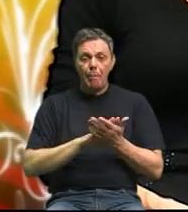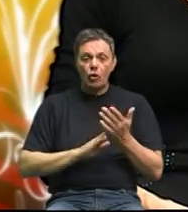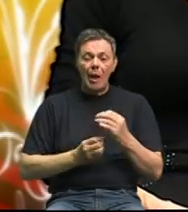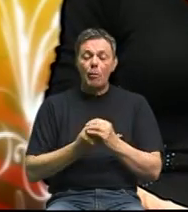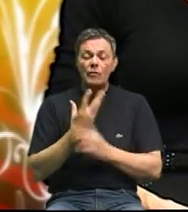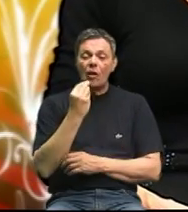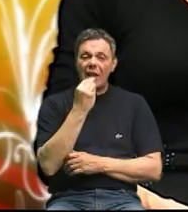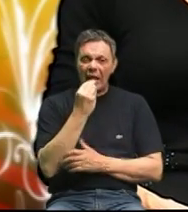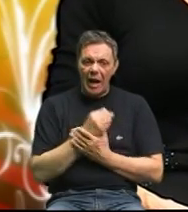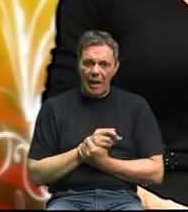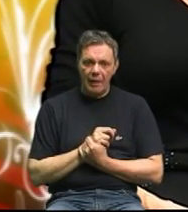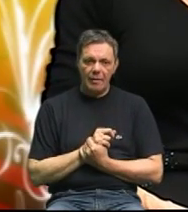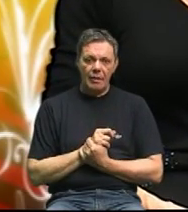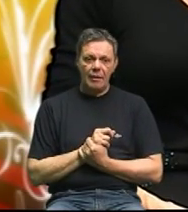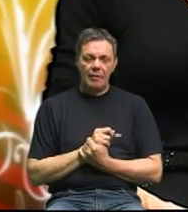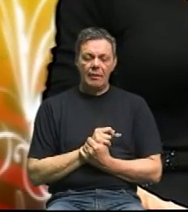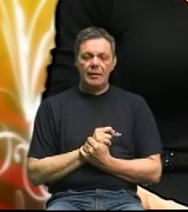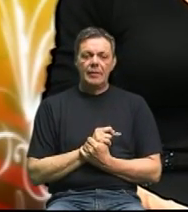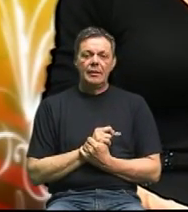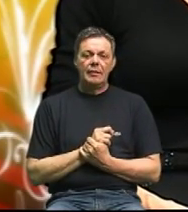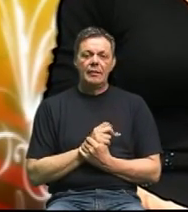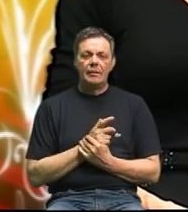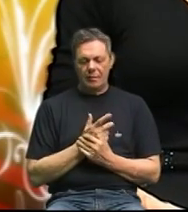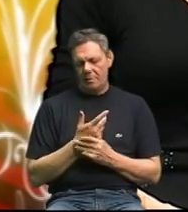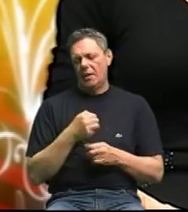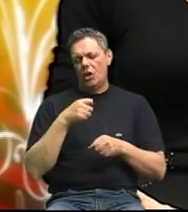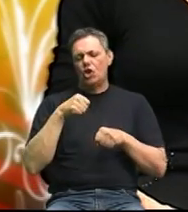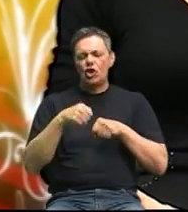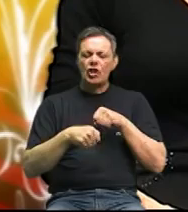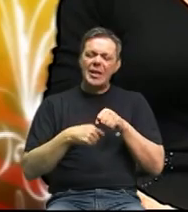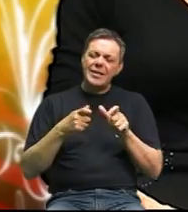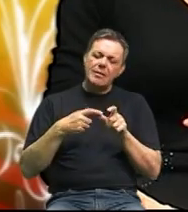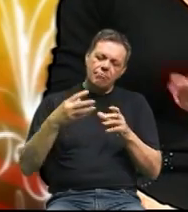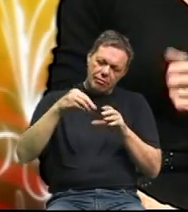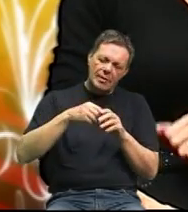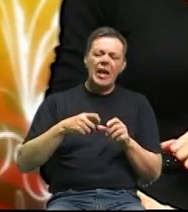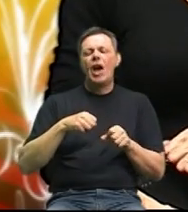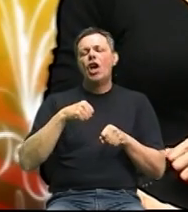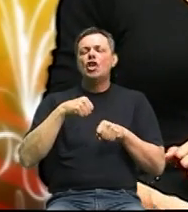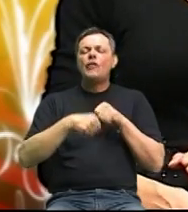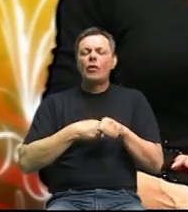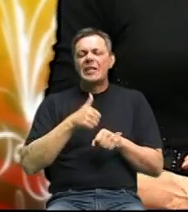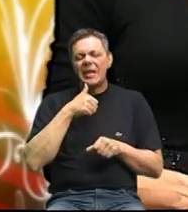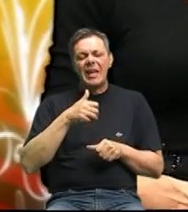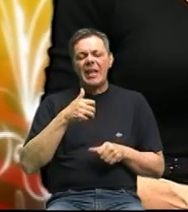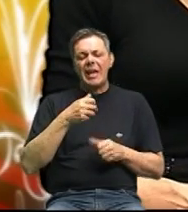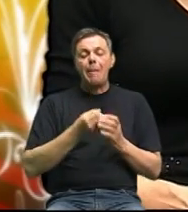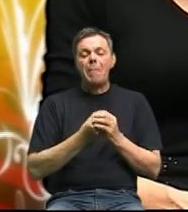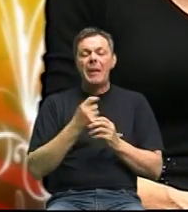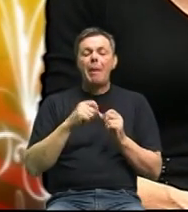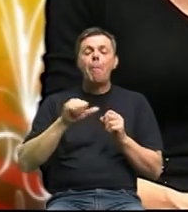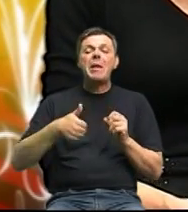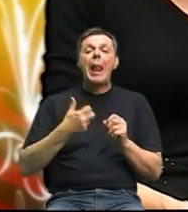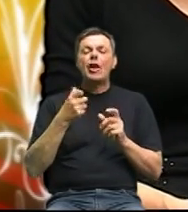hrana sa sa životinských i mliečných bielančevin koja